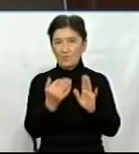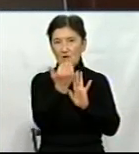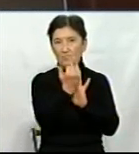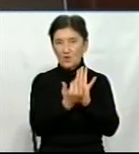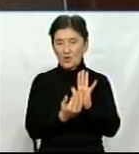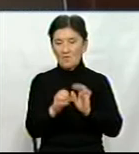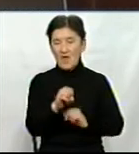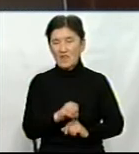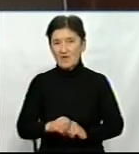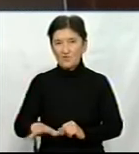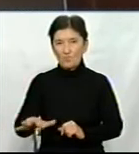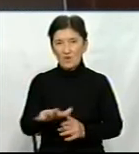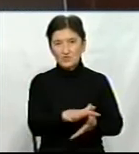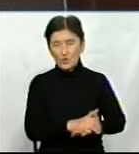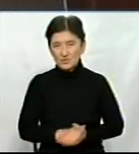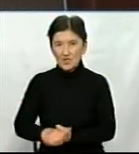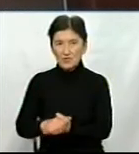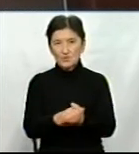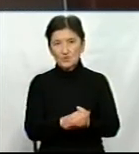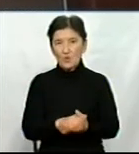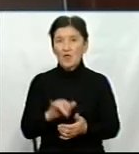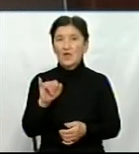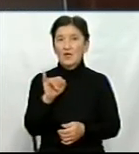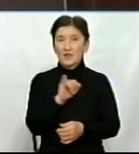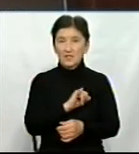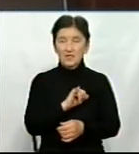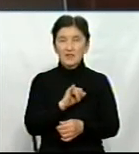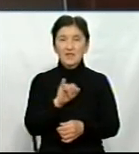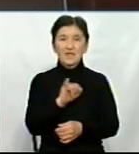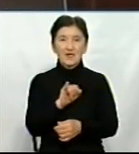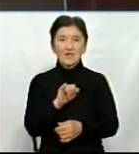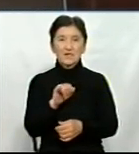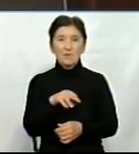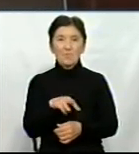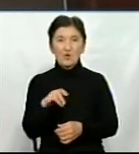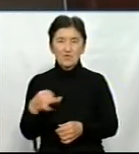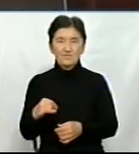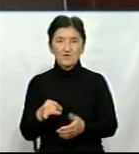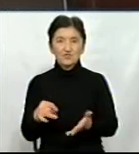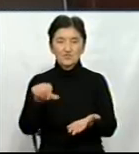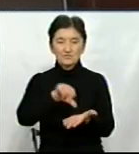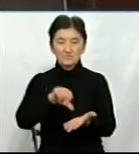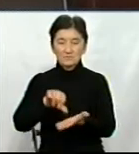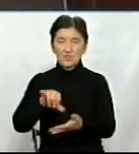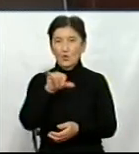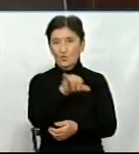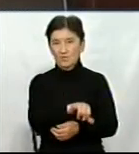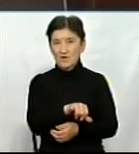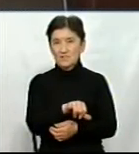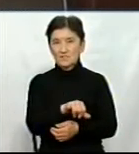Європейського Союзу «Еразмус плюс» і Ігор Миколаївич, який знаходиться в студії у вас, і